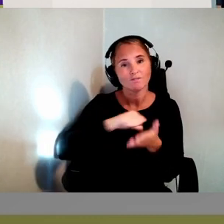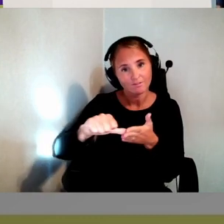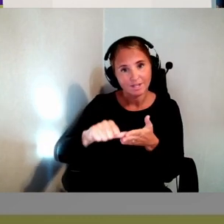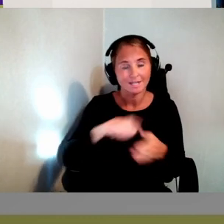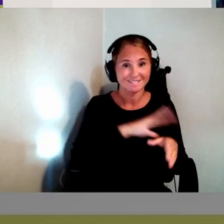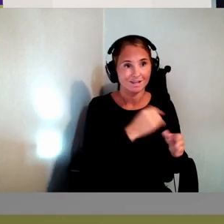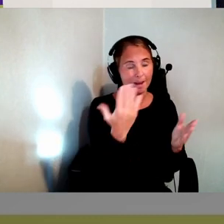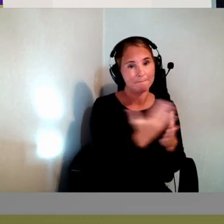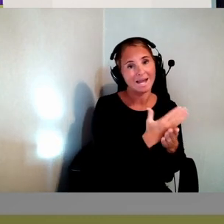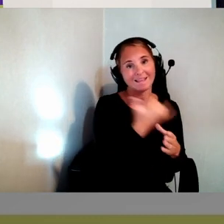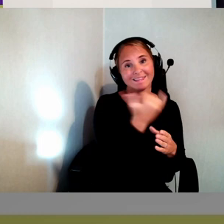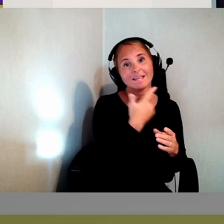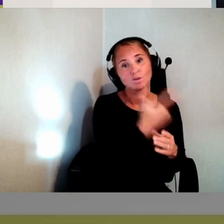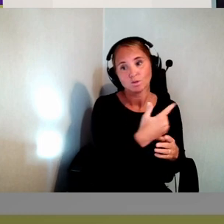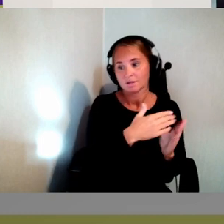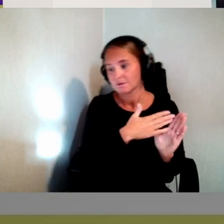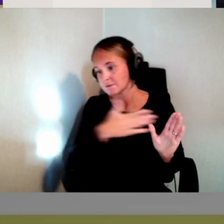miljoner per fel.